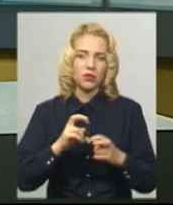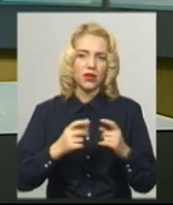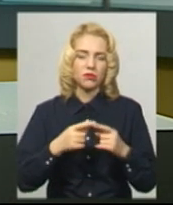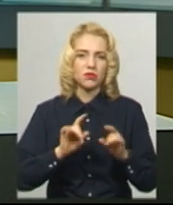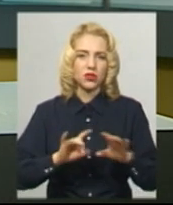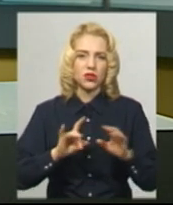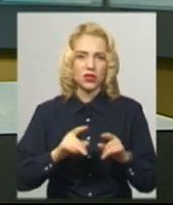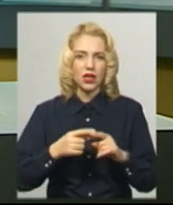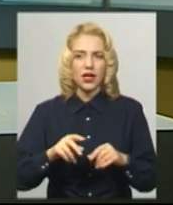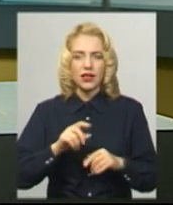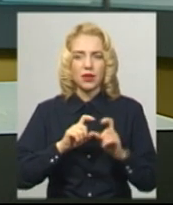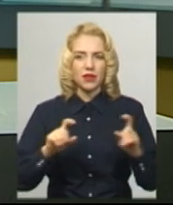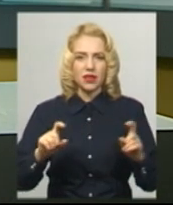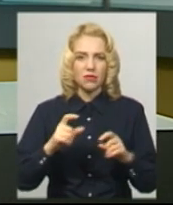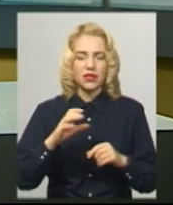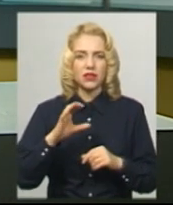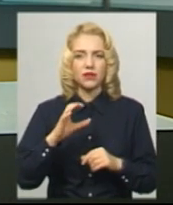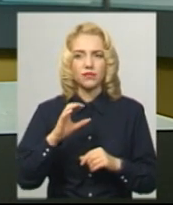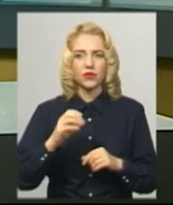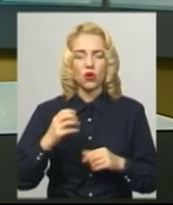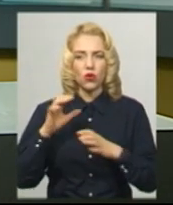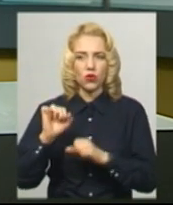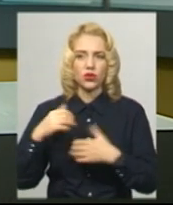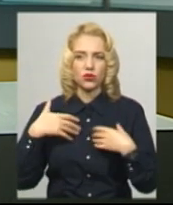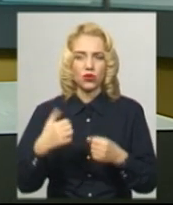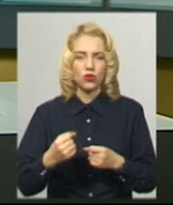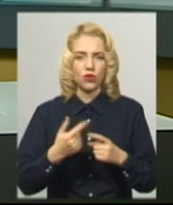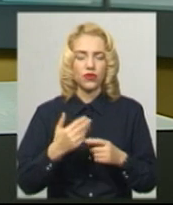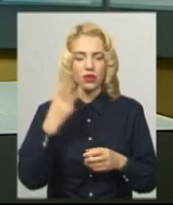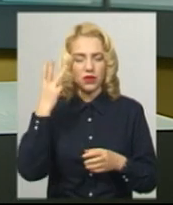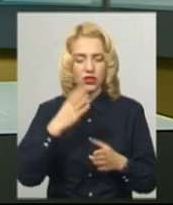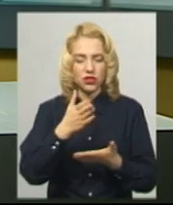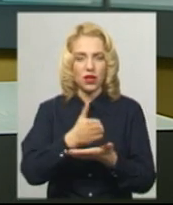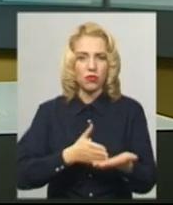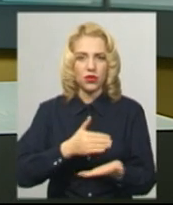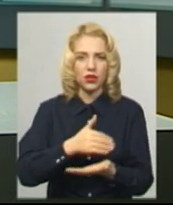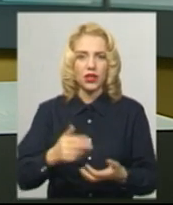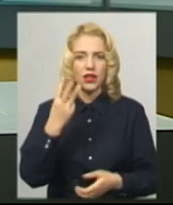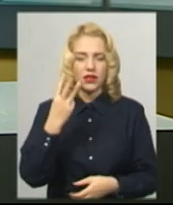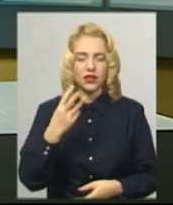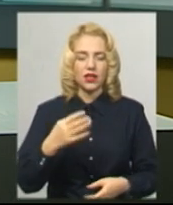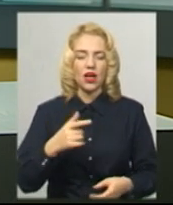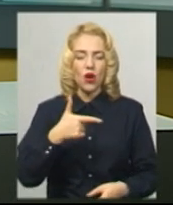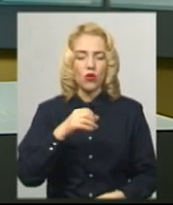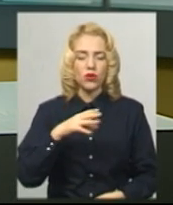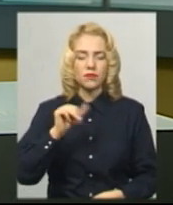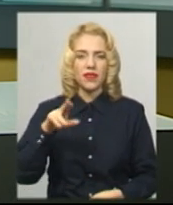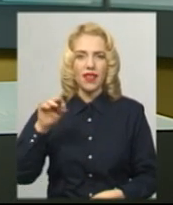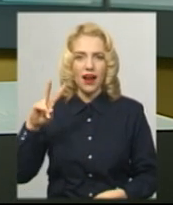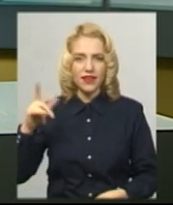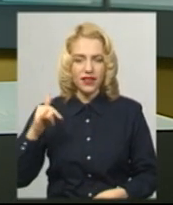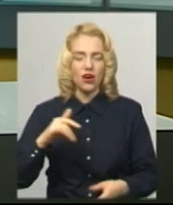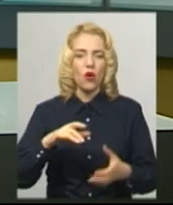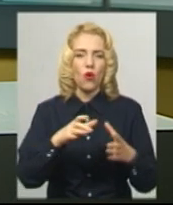здоров'я Хмельницької ОДА Яків Цуглевич. За його словами, Хмельниччина поділена на три госпітальні округи – Південний Кам'янець-Подільський,